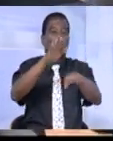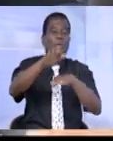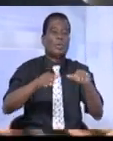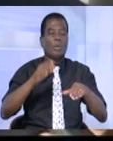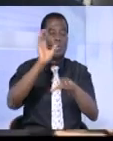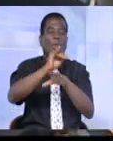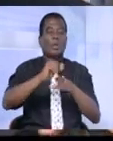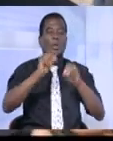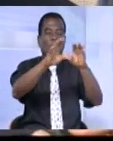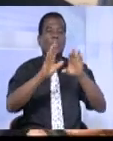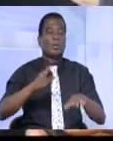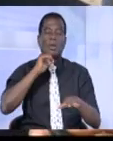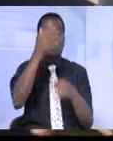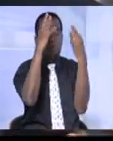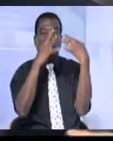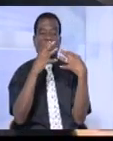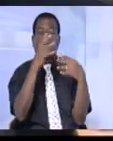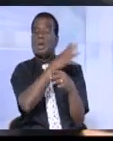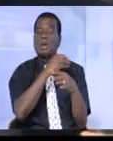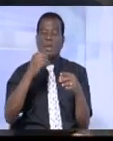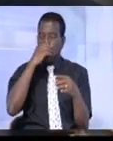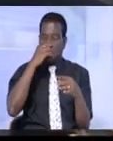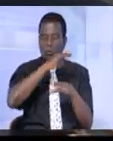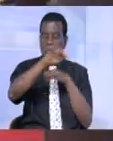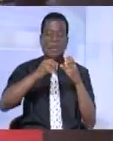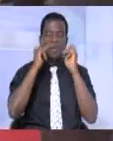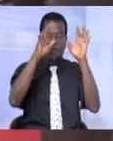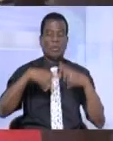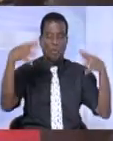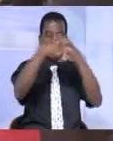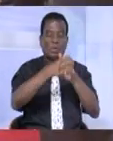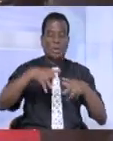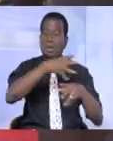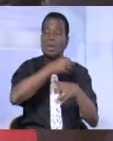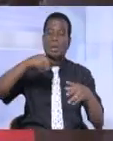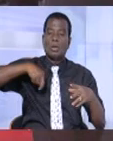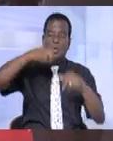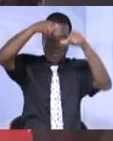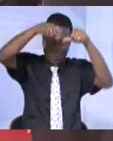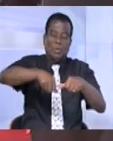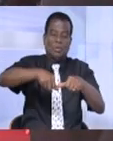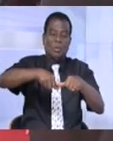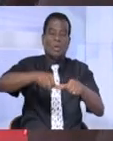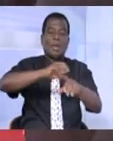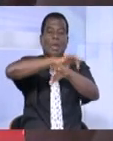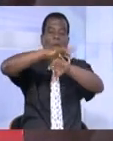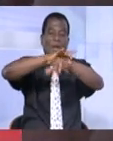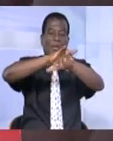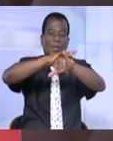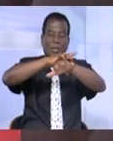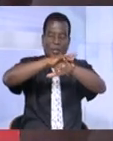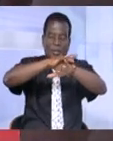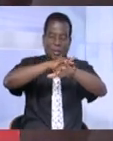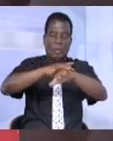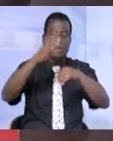d'Ivoire ne se laissera pas intimider. Les Ivoiriens sont unis et nous sommes et nous démarrons un pays, une terre d